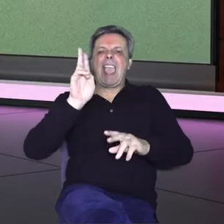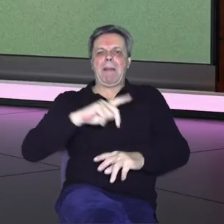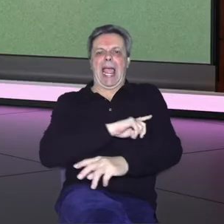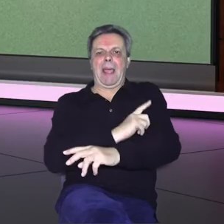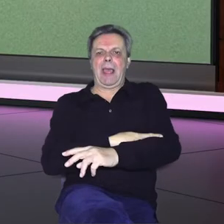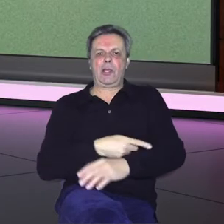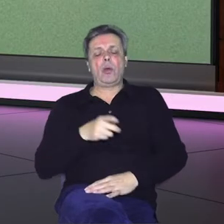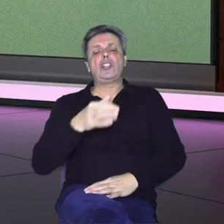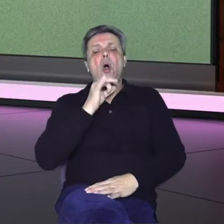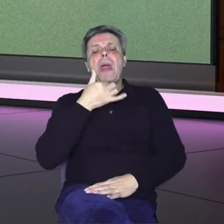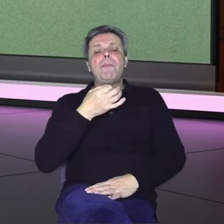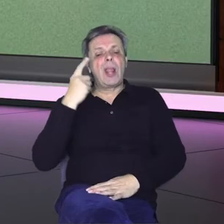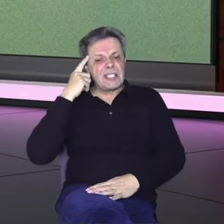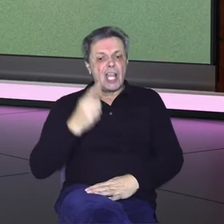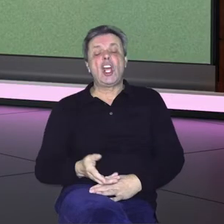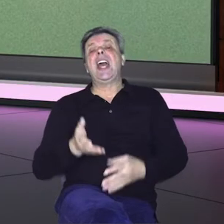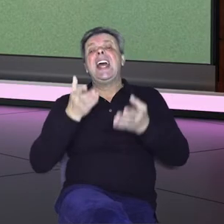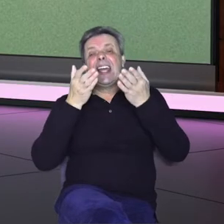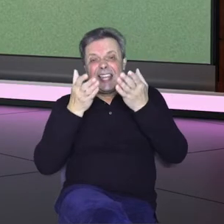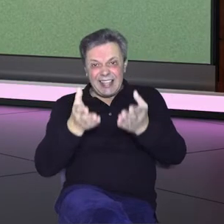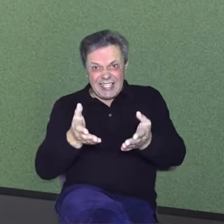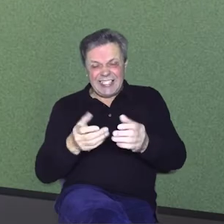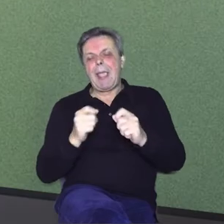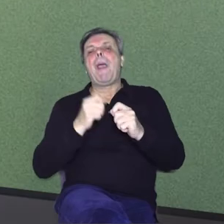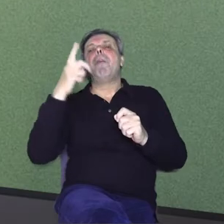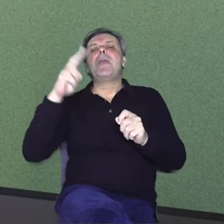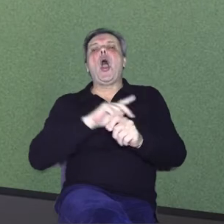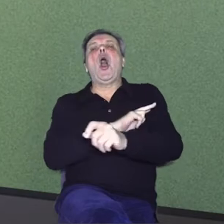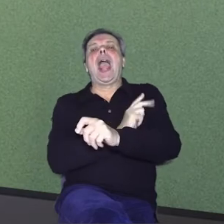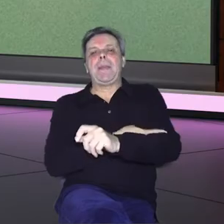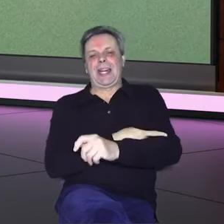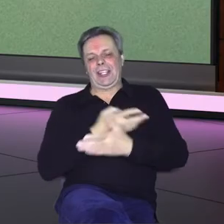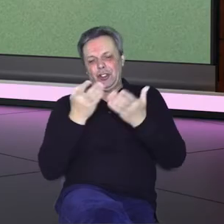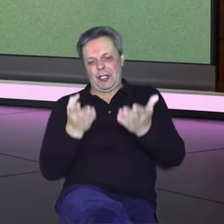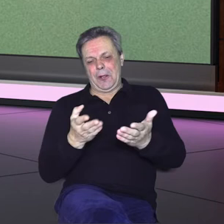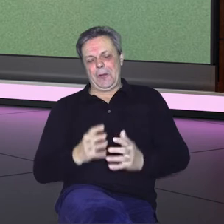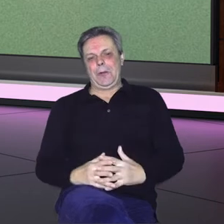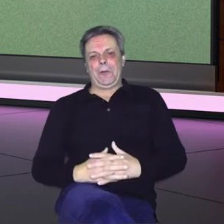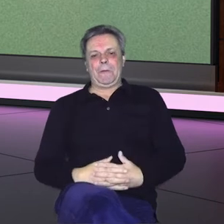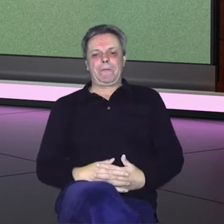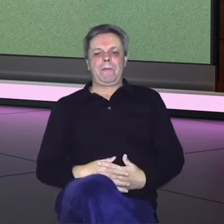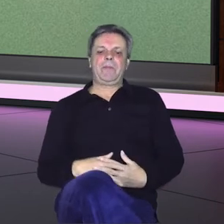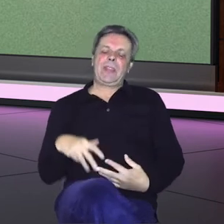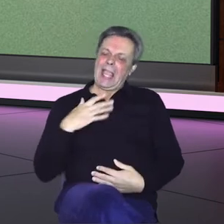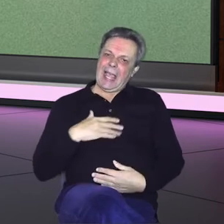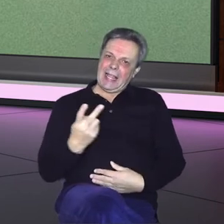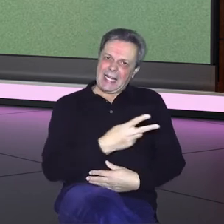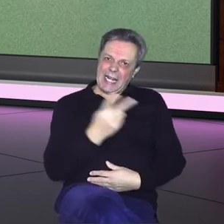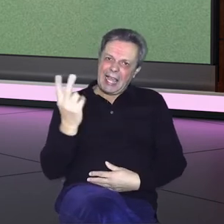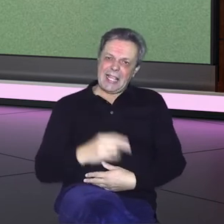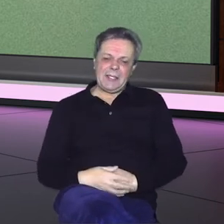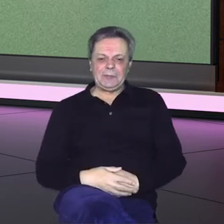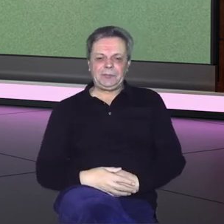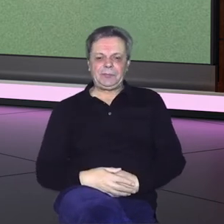najbolje znaš, pošto si ti ko što bio energetičar. Hvala ti, lijepa. Drage gledateljice i